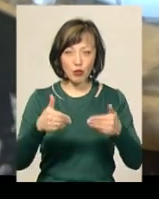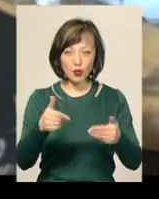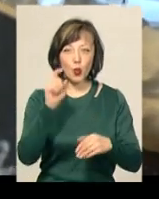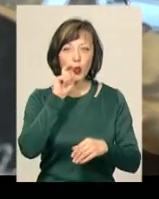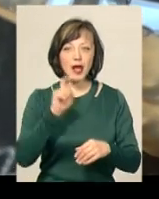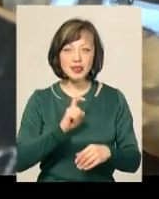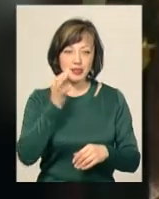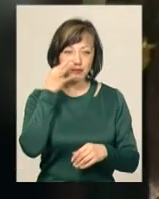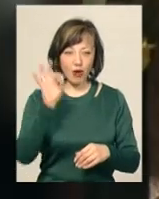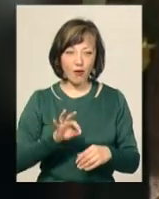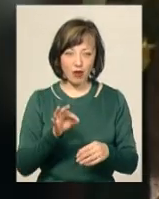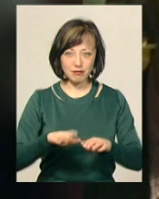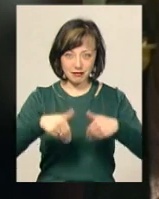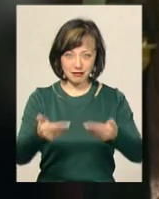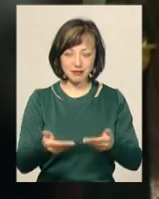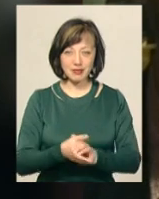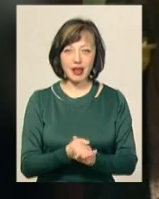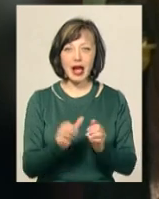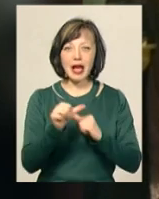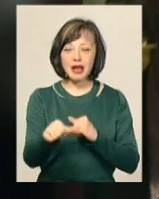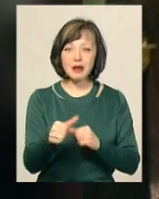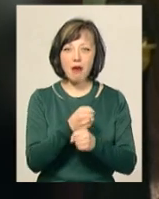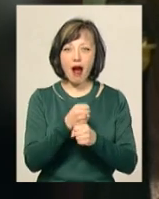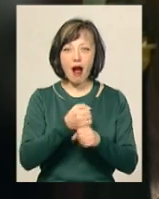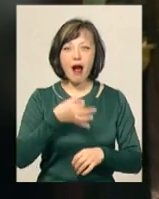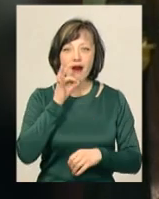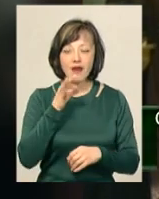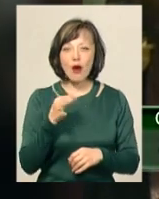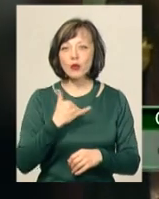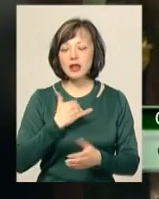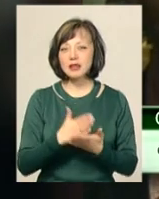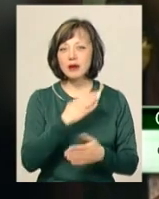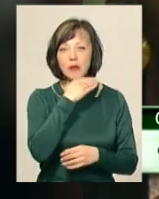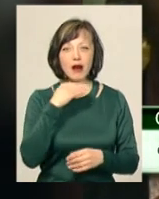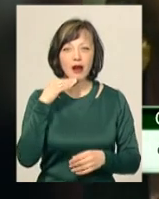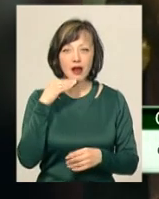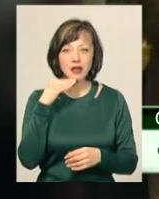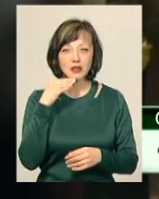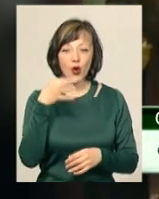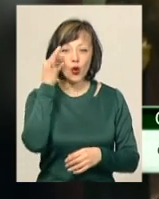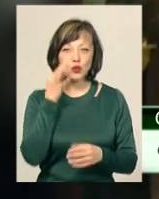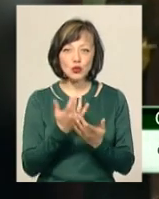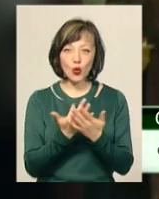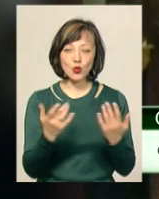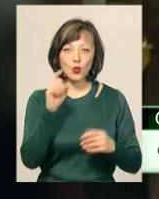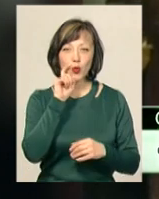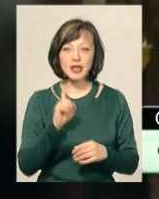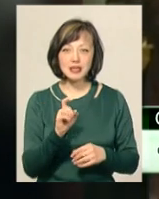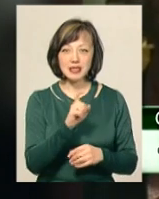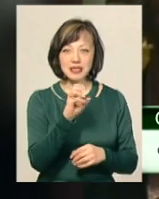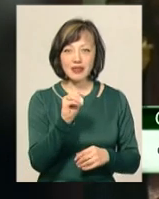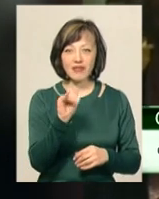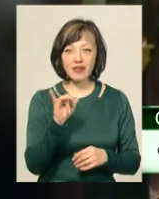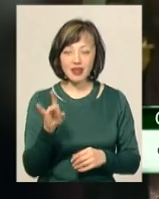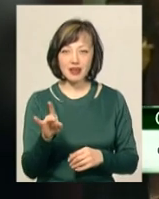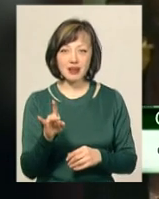українські смаколики. Крім кав, в нас є дуже багато солодощів, український зефір, також є,